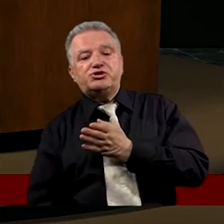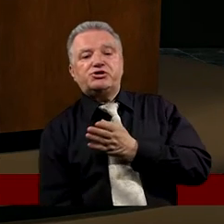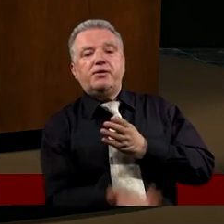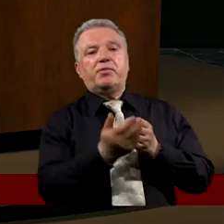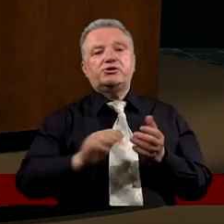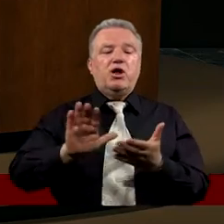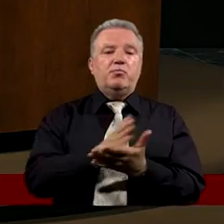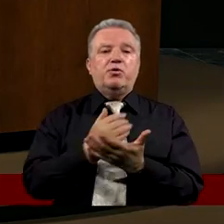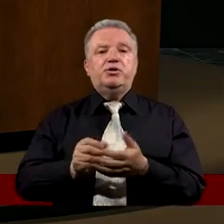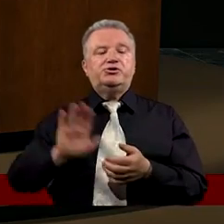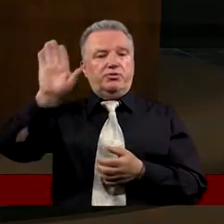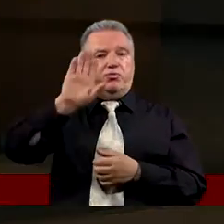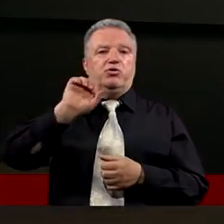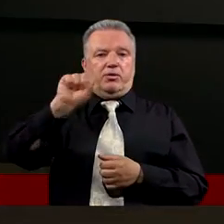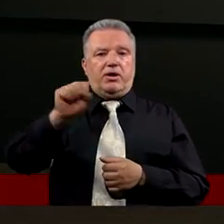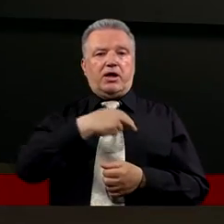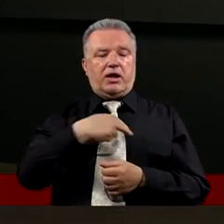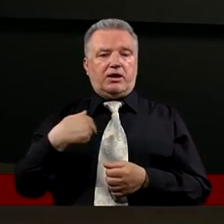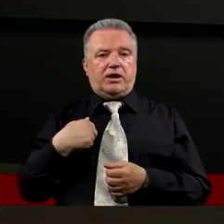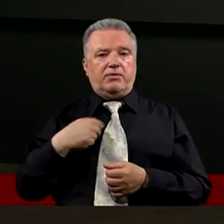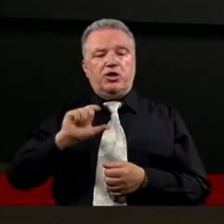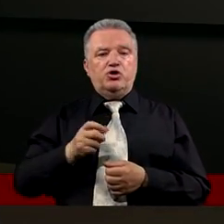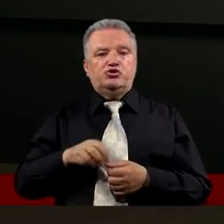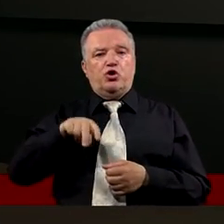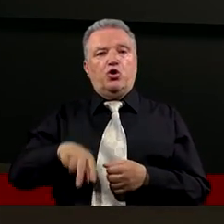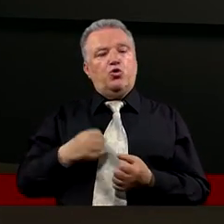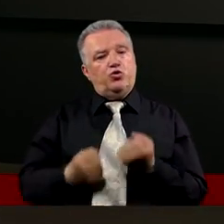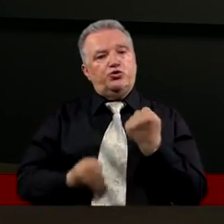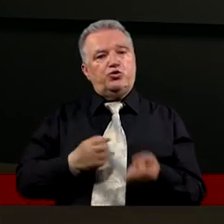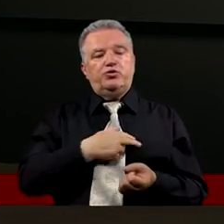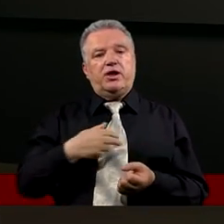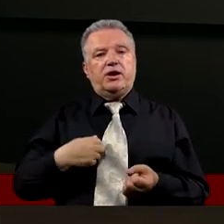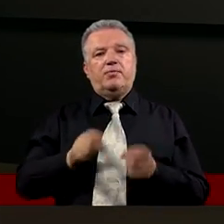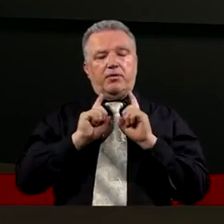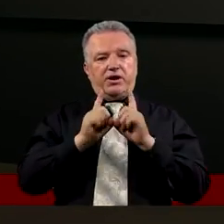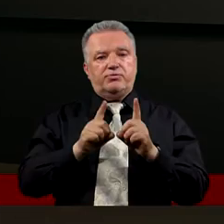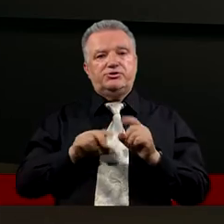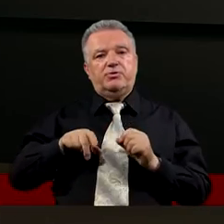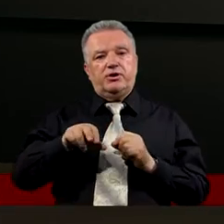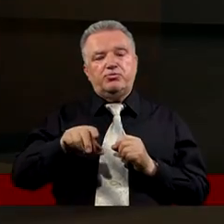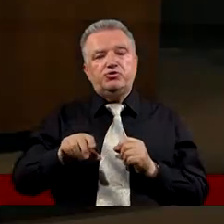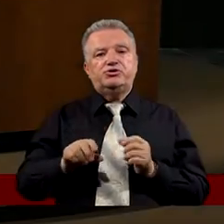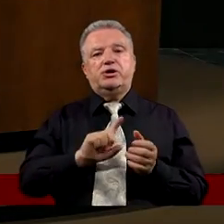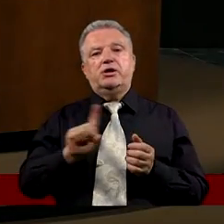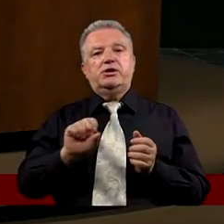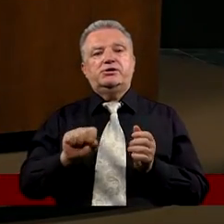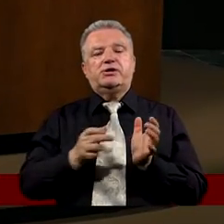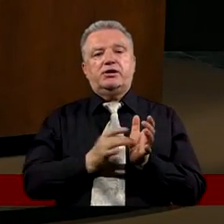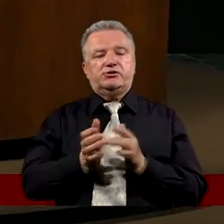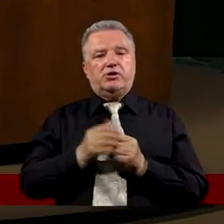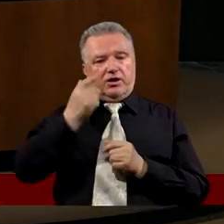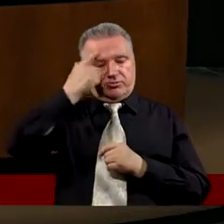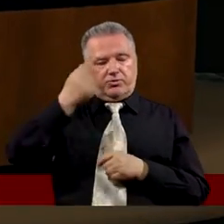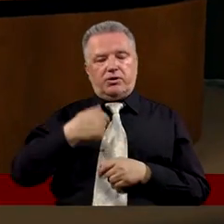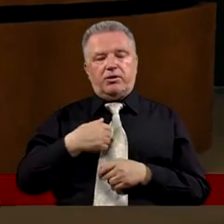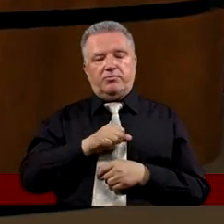pomiędzy nim A nami Tego co utrudnia nam Właśnie takie szczere Prawdziwe Podążanie za nim Przypomina mi